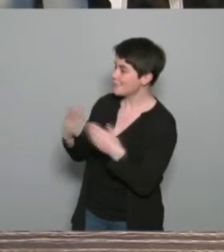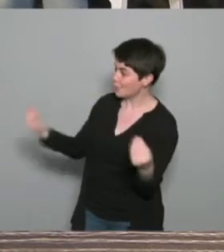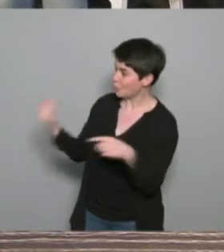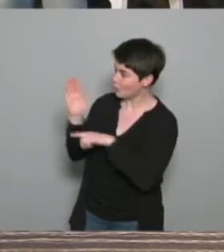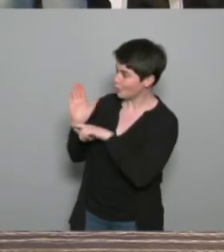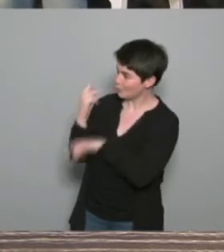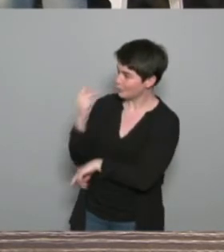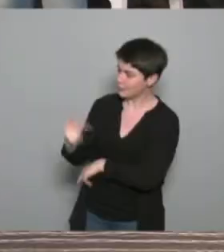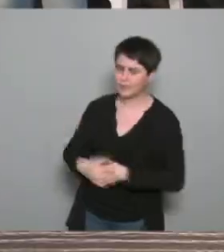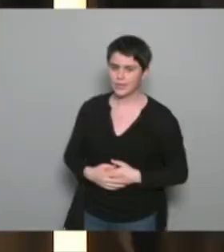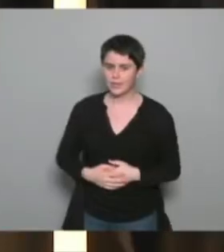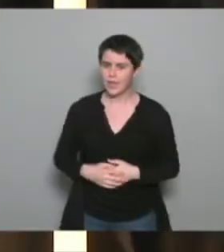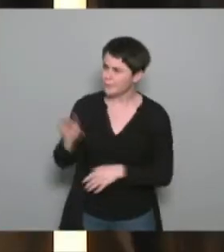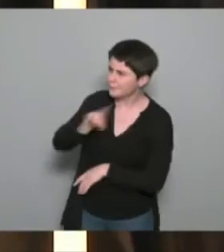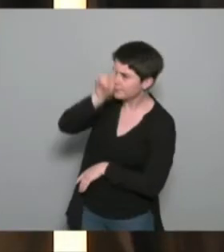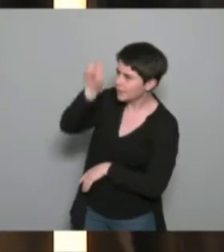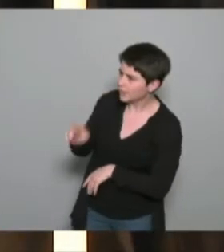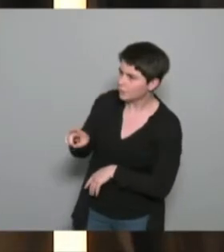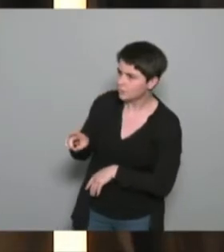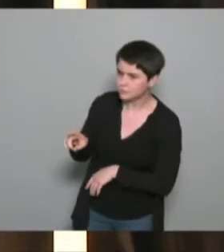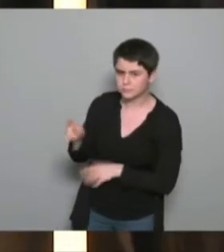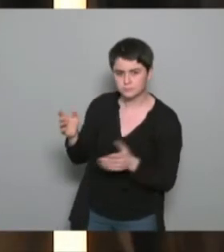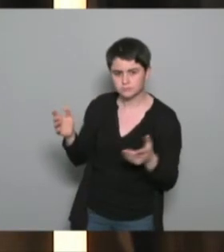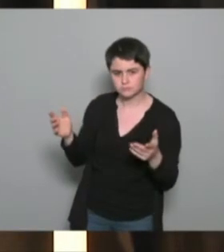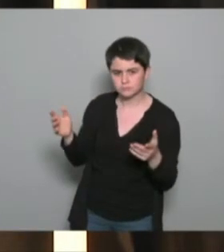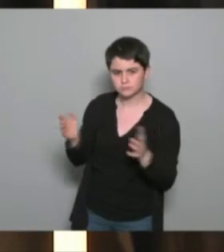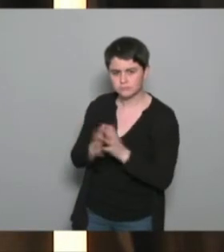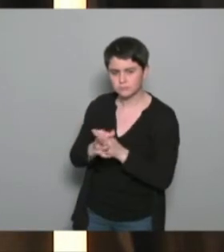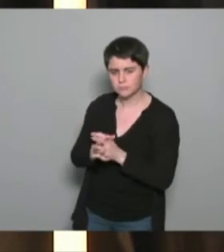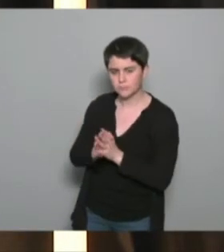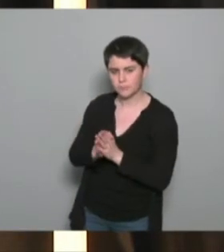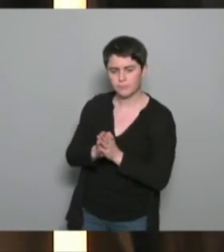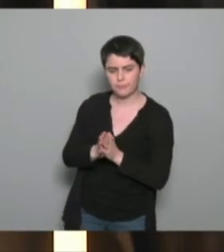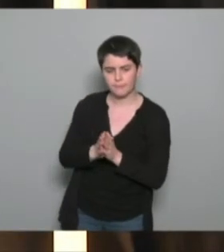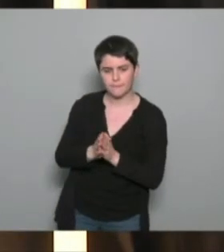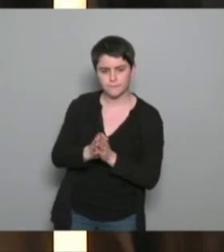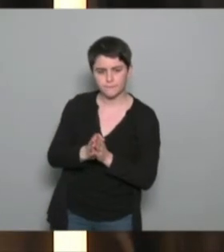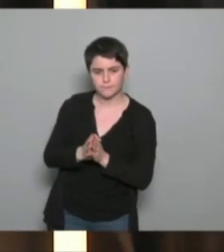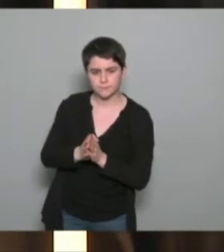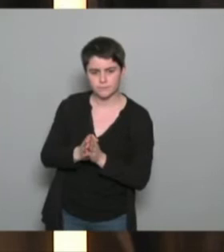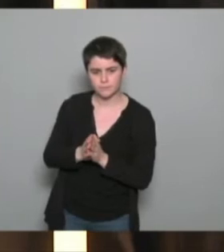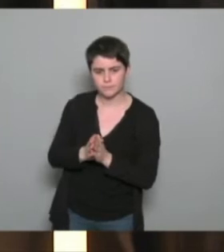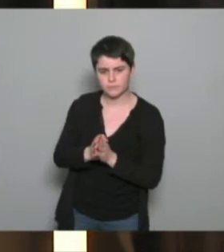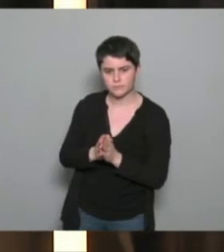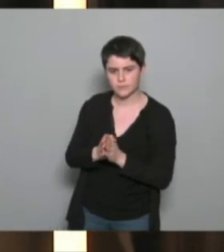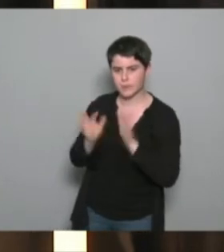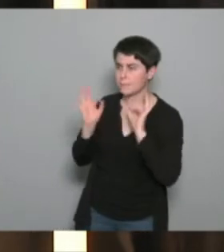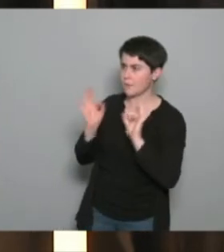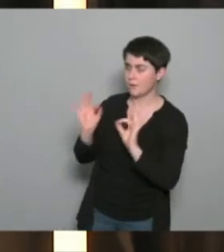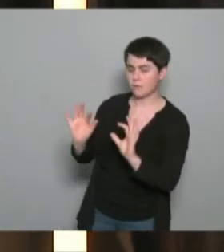témoignages. Est-ce que vous avez un peu une lecture, une délisibilité sur le support d'activités